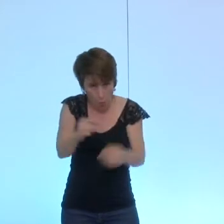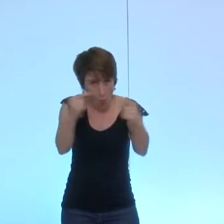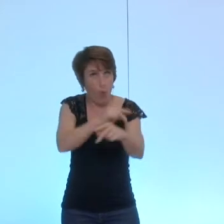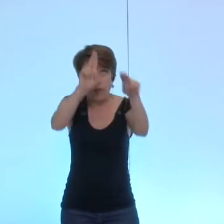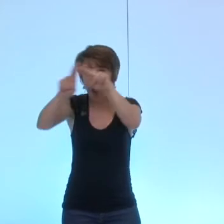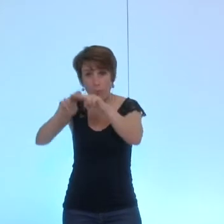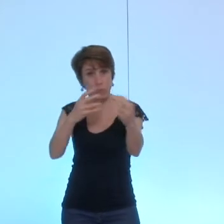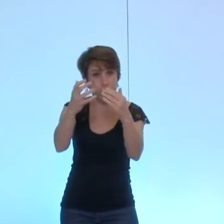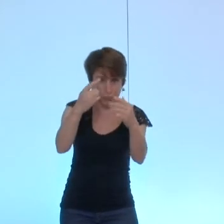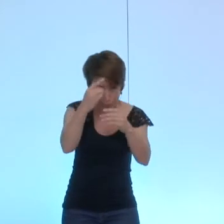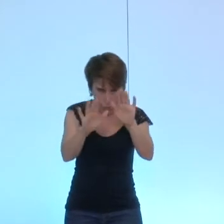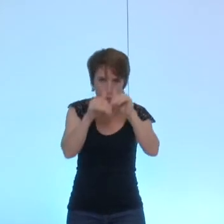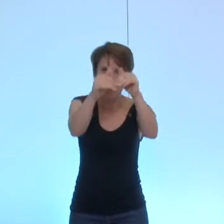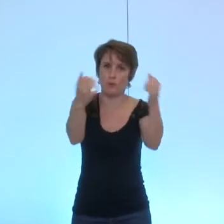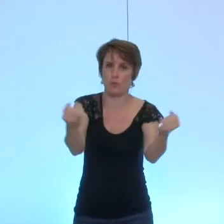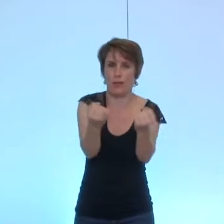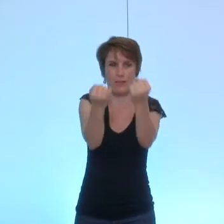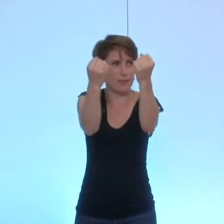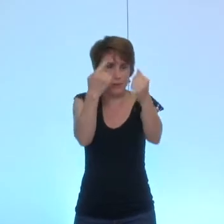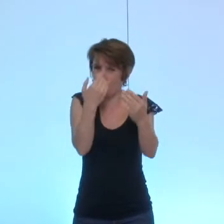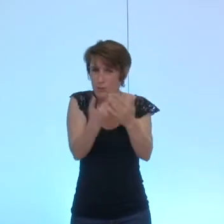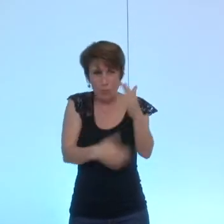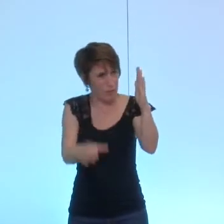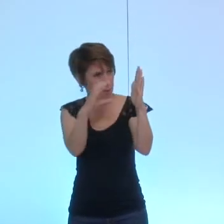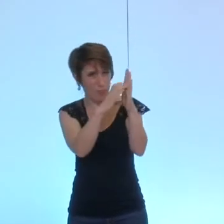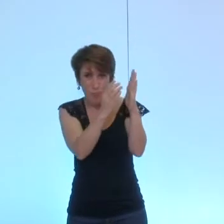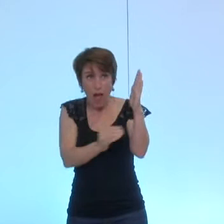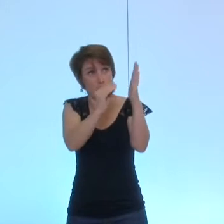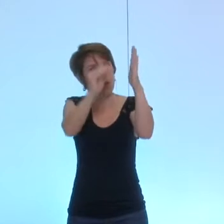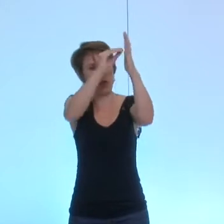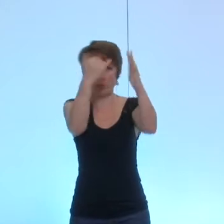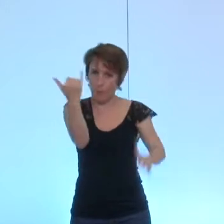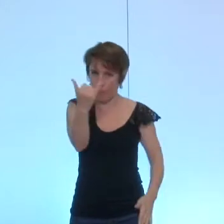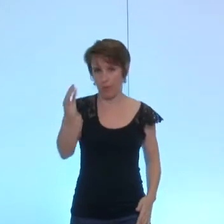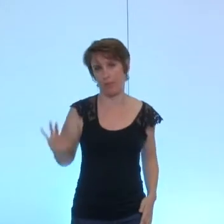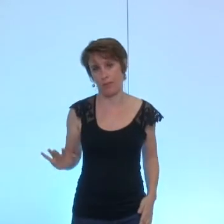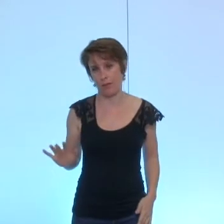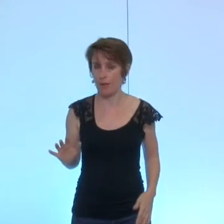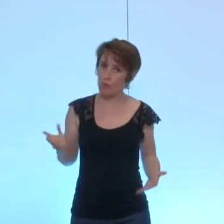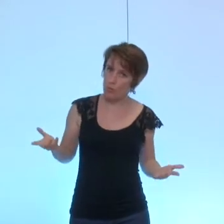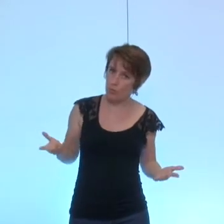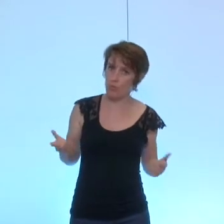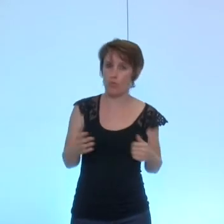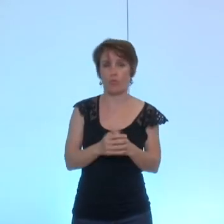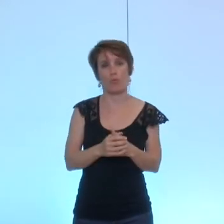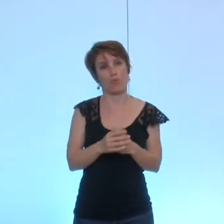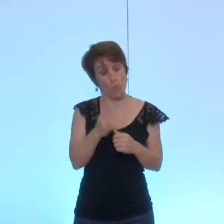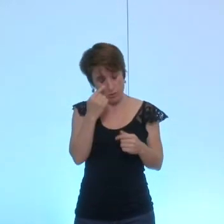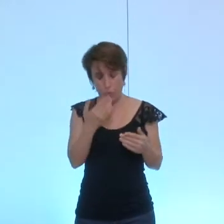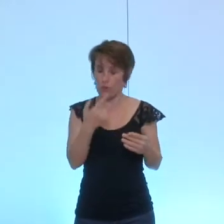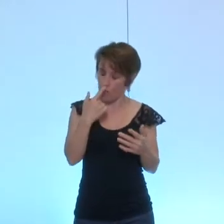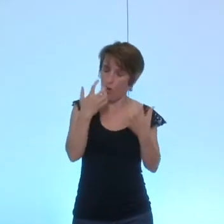de compléter la délibération comme il est demandé donc je vous invite à rejeter cet amendement